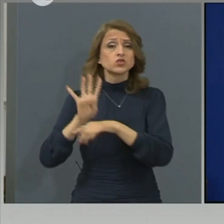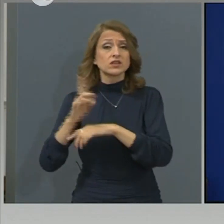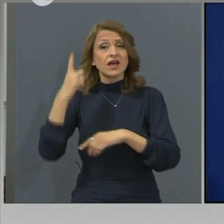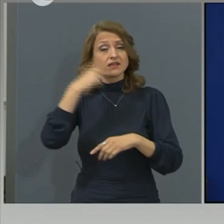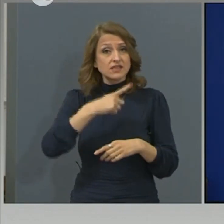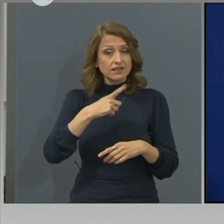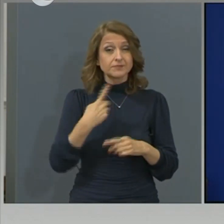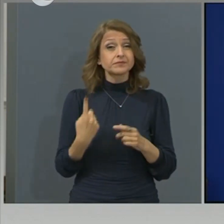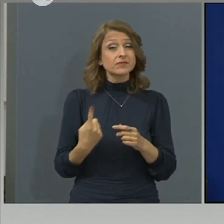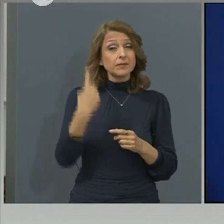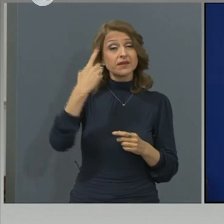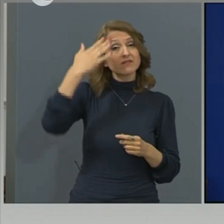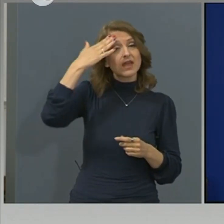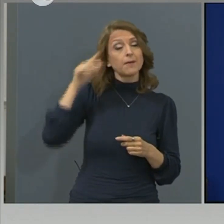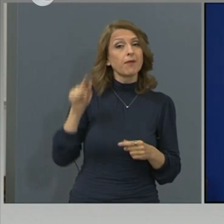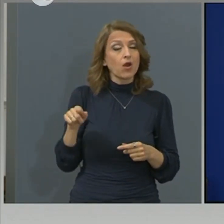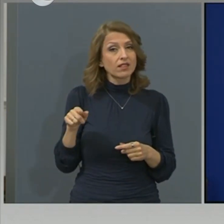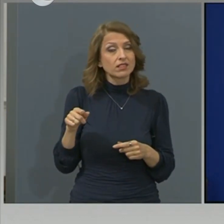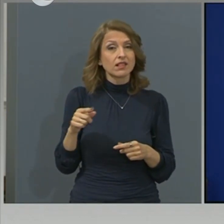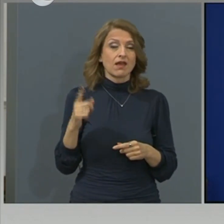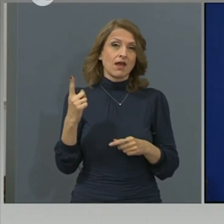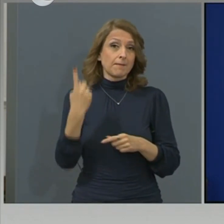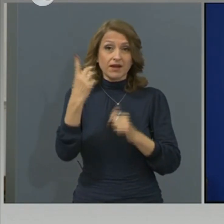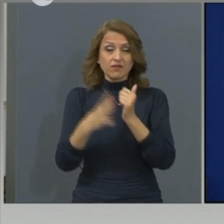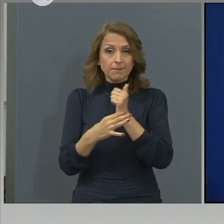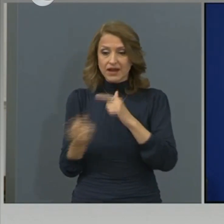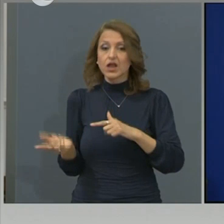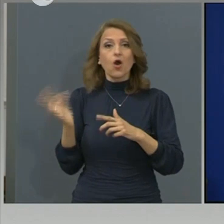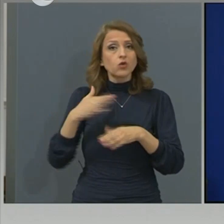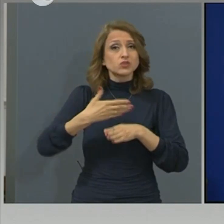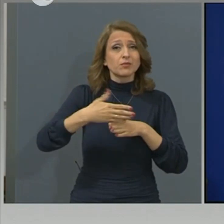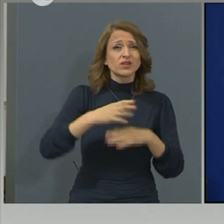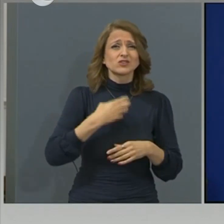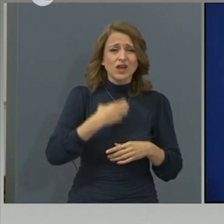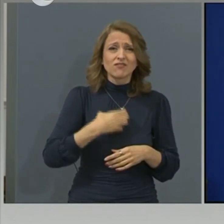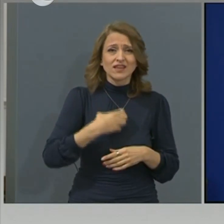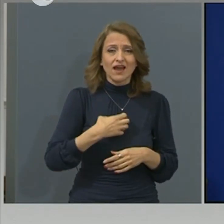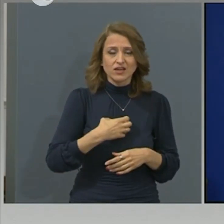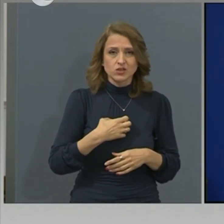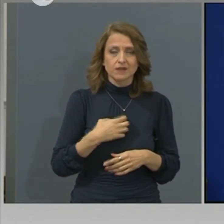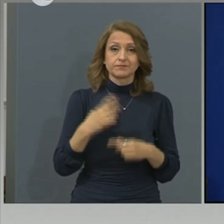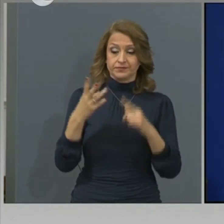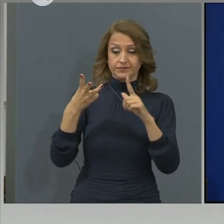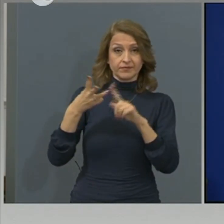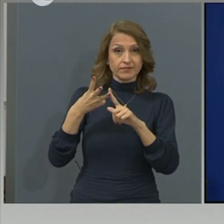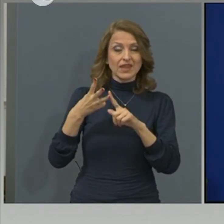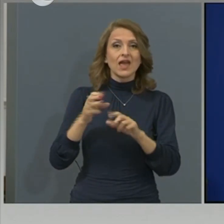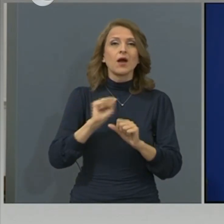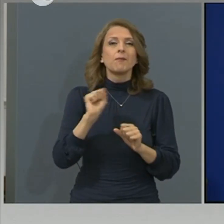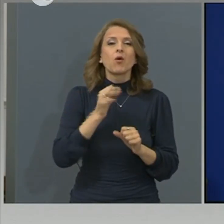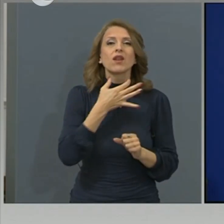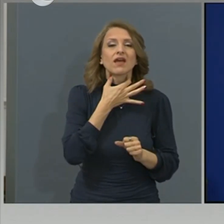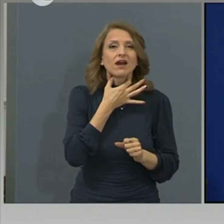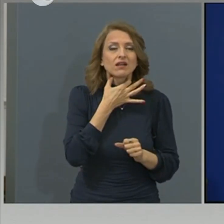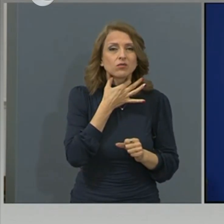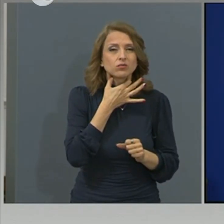12 марта още има следова реакция от кашлицата. Следващия симптом е болки и дразни в гърлото. Той е